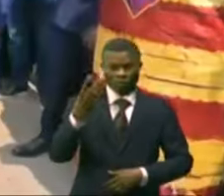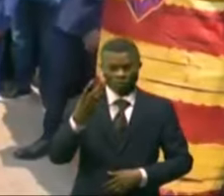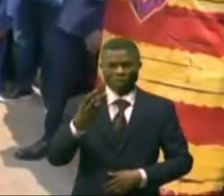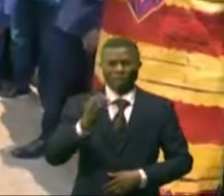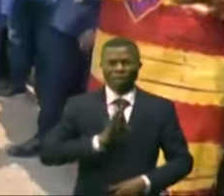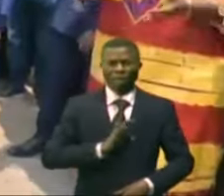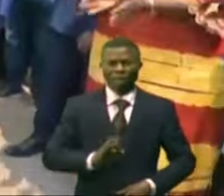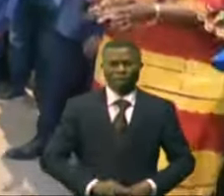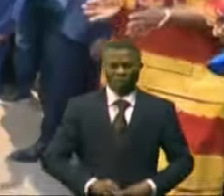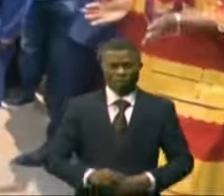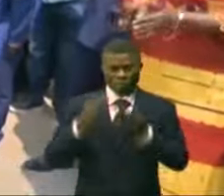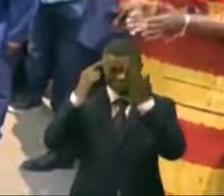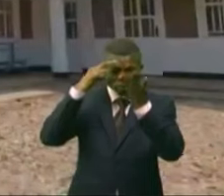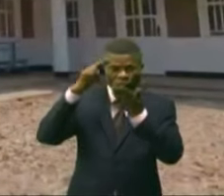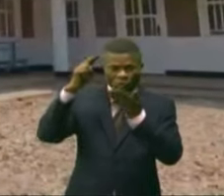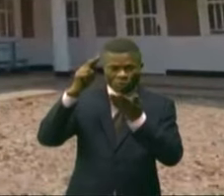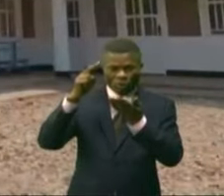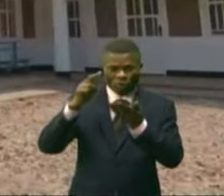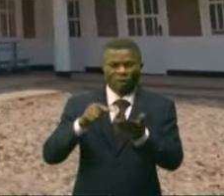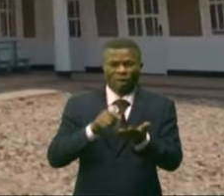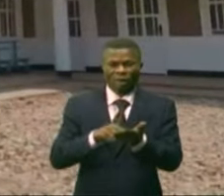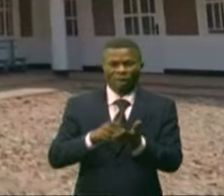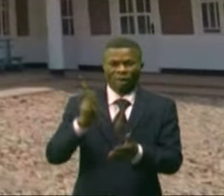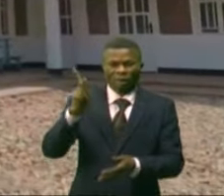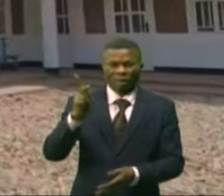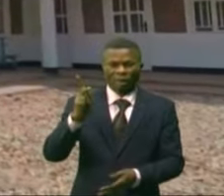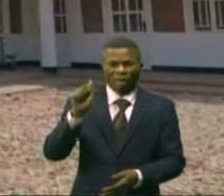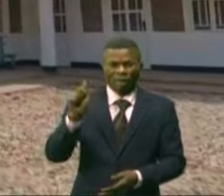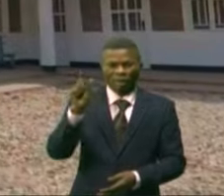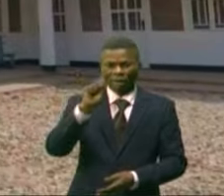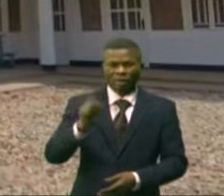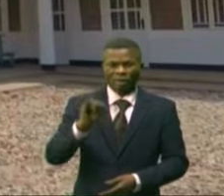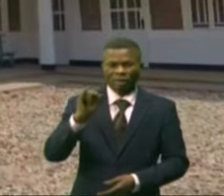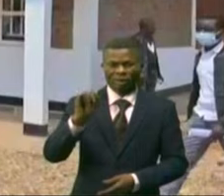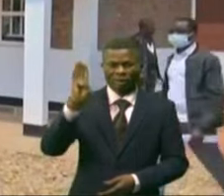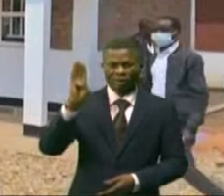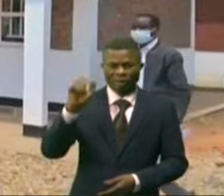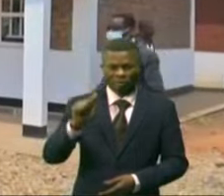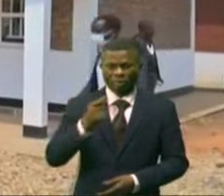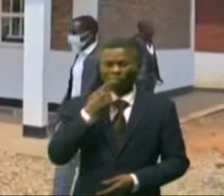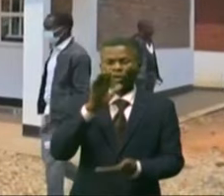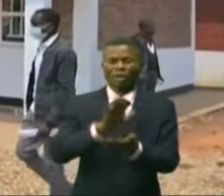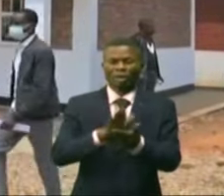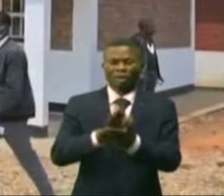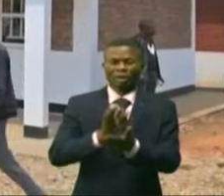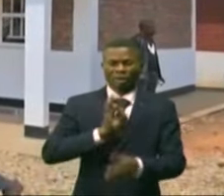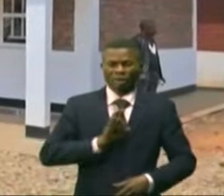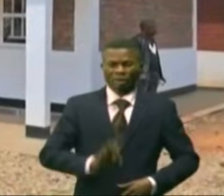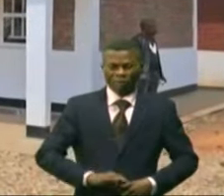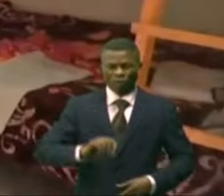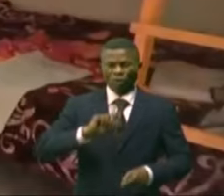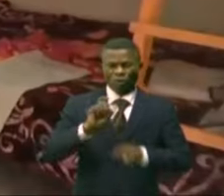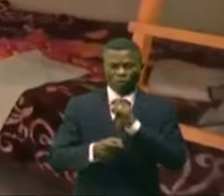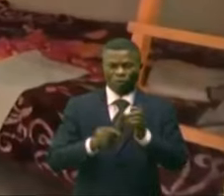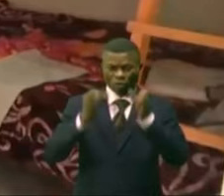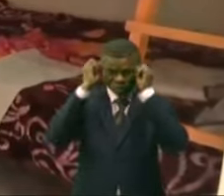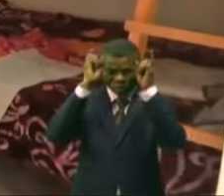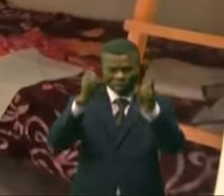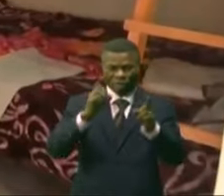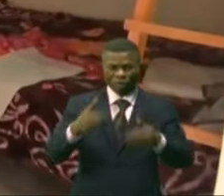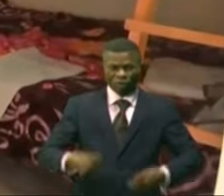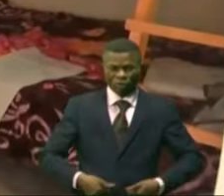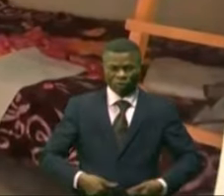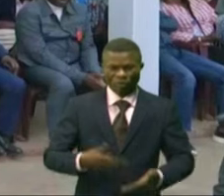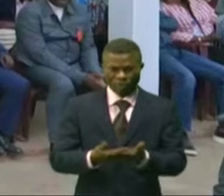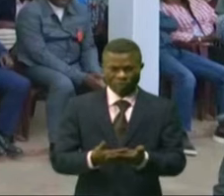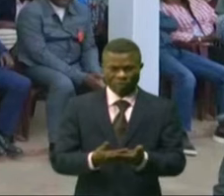des universités et instituts supérieurs de Kaziba de remercier le chef de l'État pour ses efforts dans l'amélioration de l'éducation de la jeunesse.